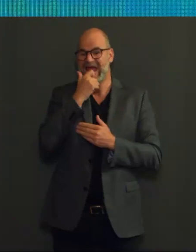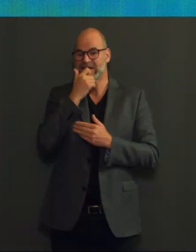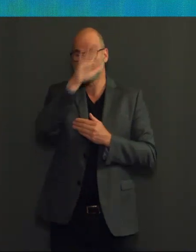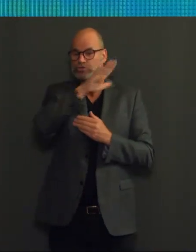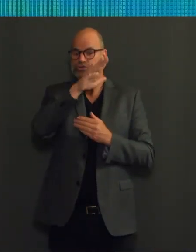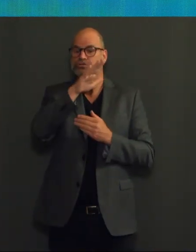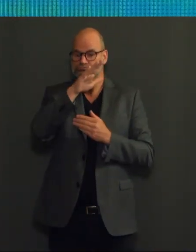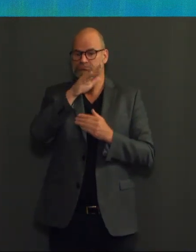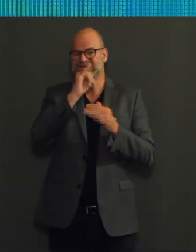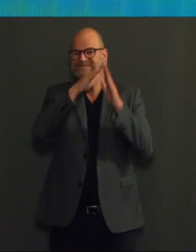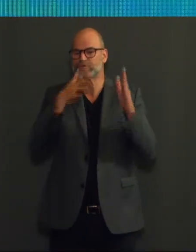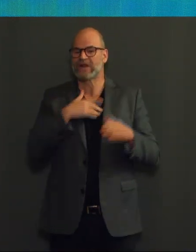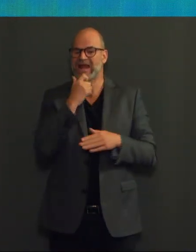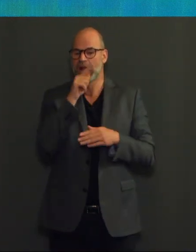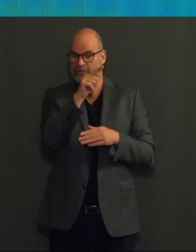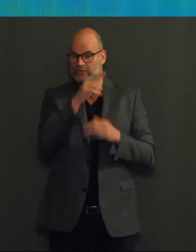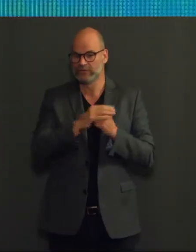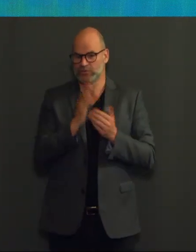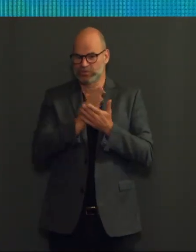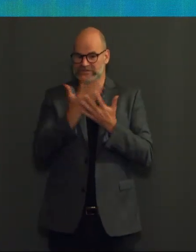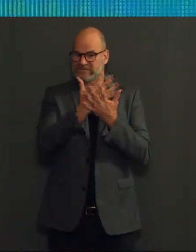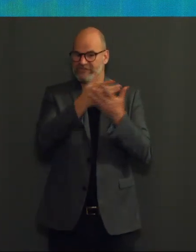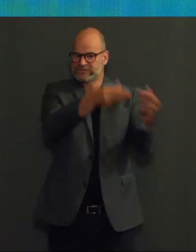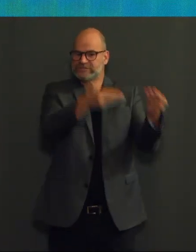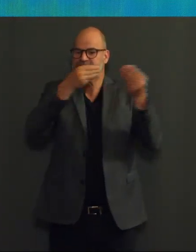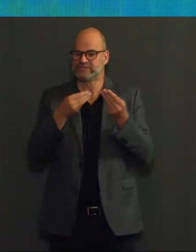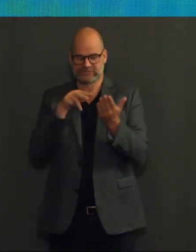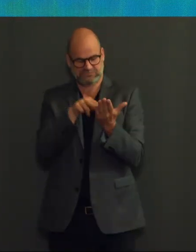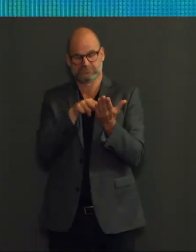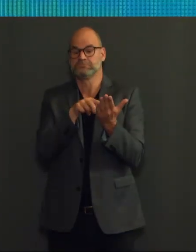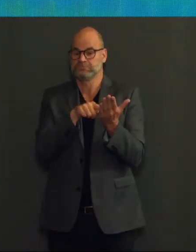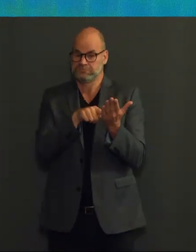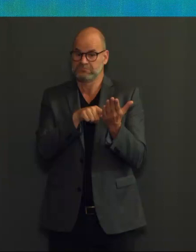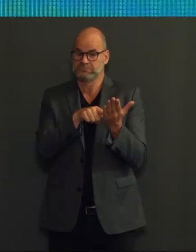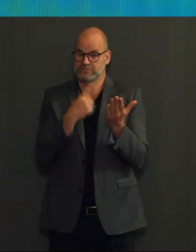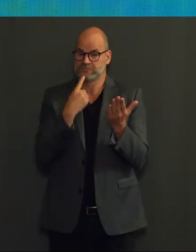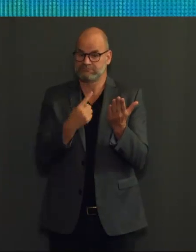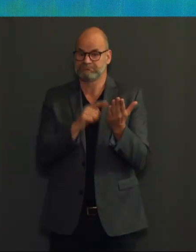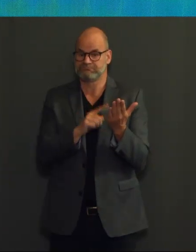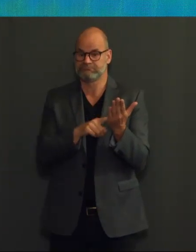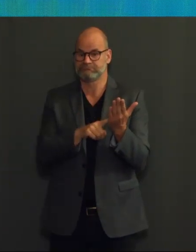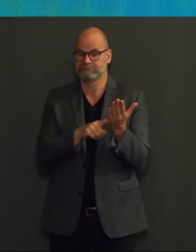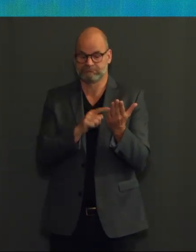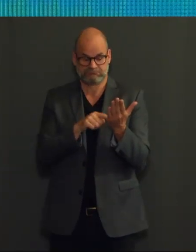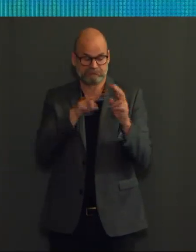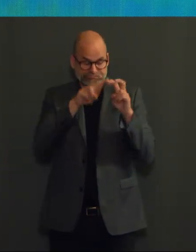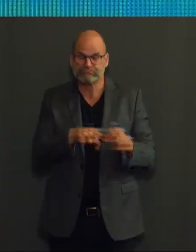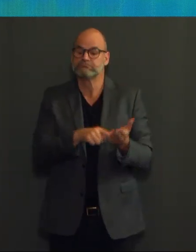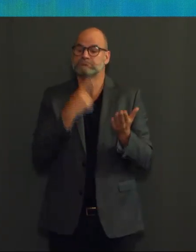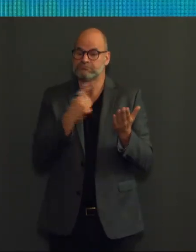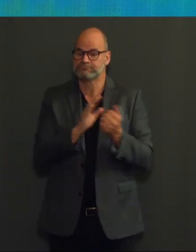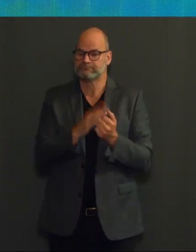Volksgezondheidsinstituut Public Health England. In deze studie vonden de Engelsen een uitstekende bescherming